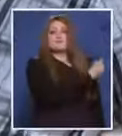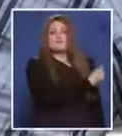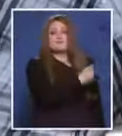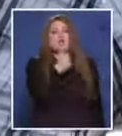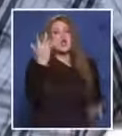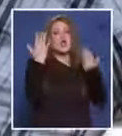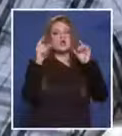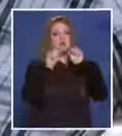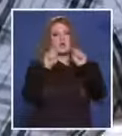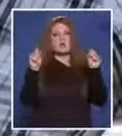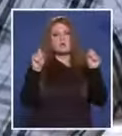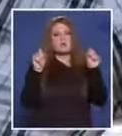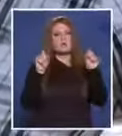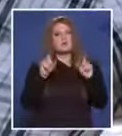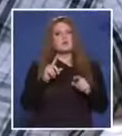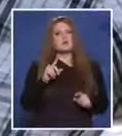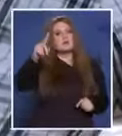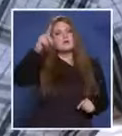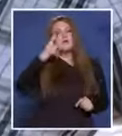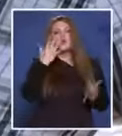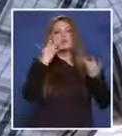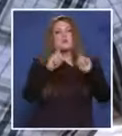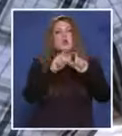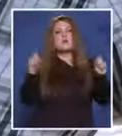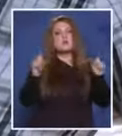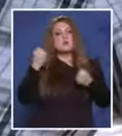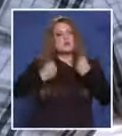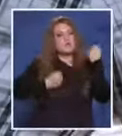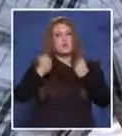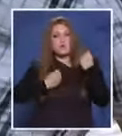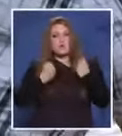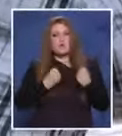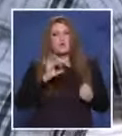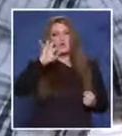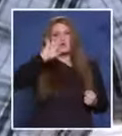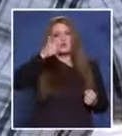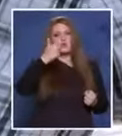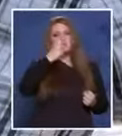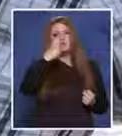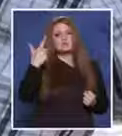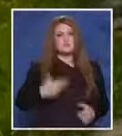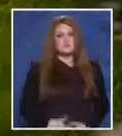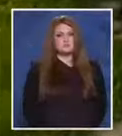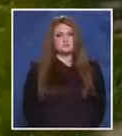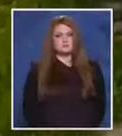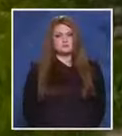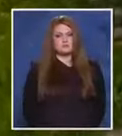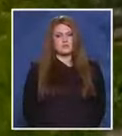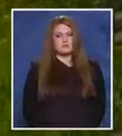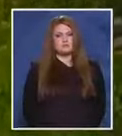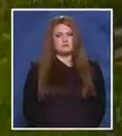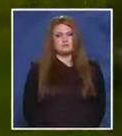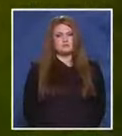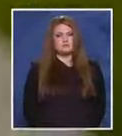номера, госпожо, предупреждам ви, а номера на колата видяхте ли? 0627. Мед тук ако